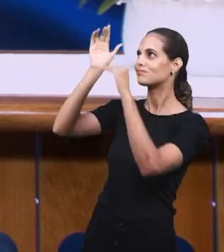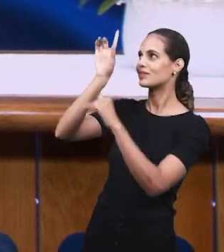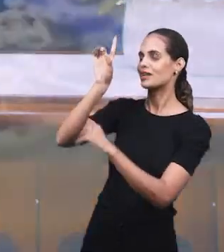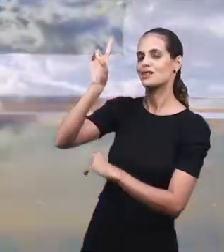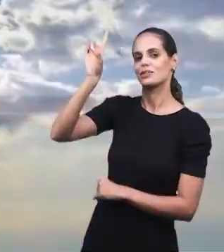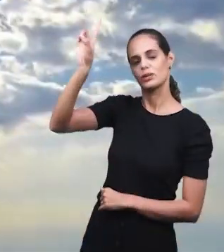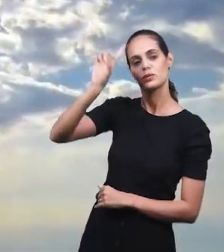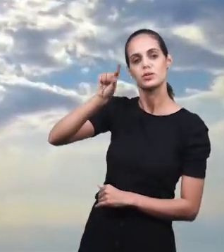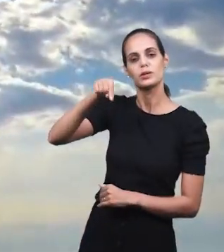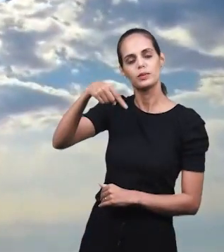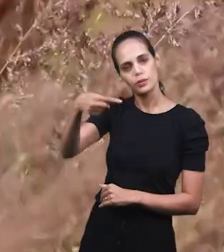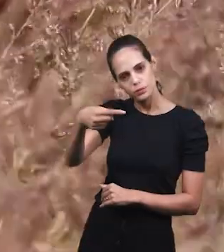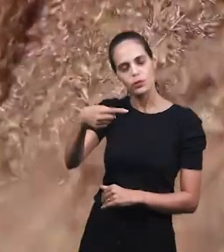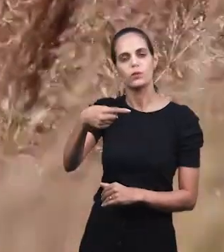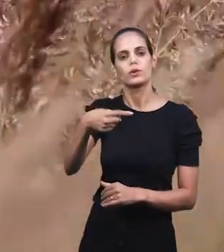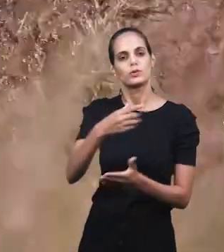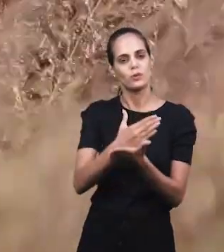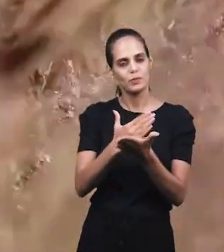начнем нашу программу.